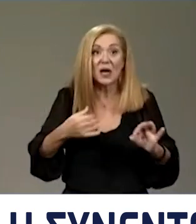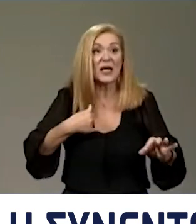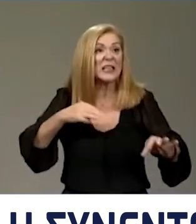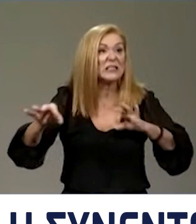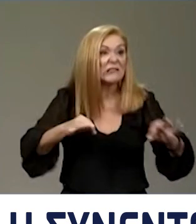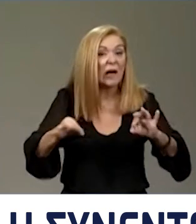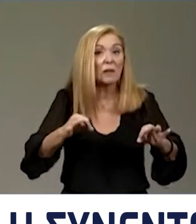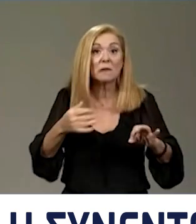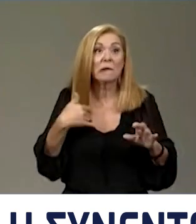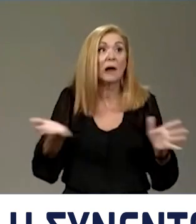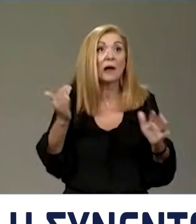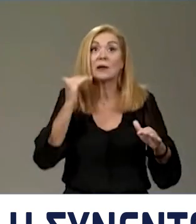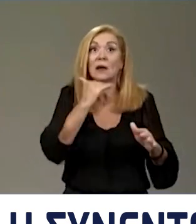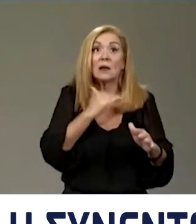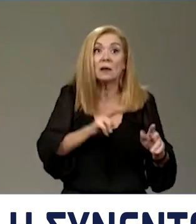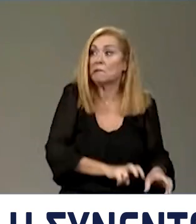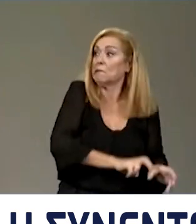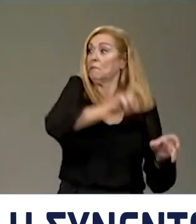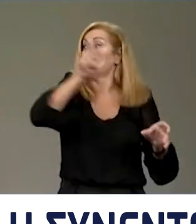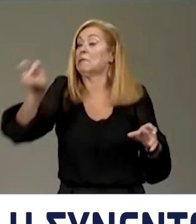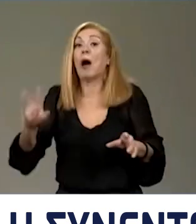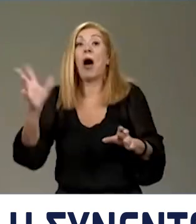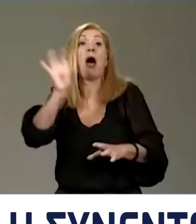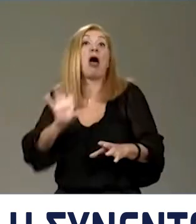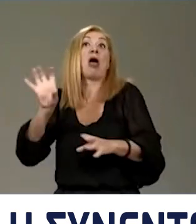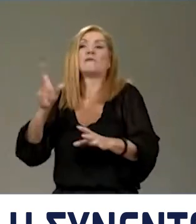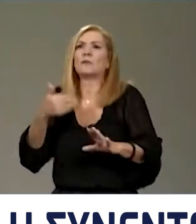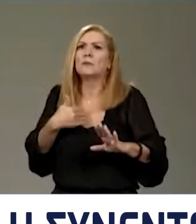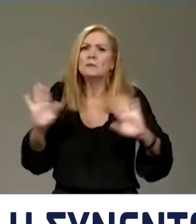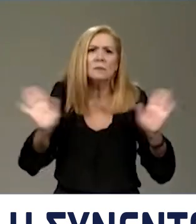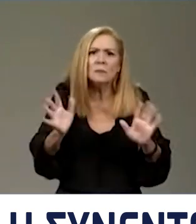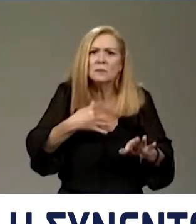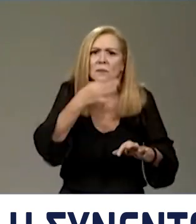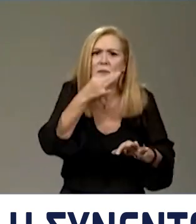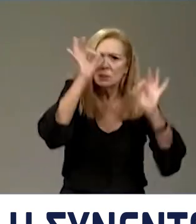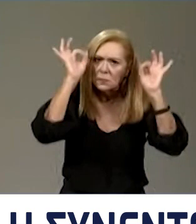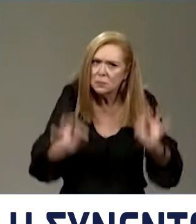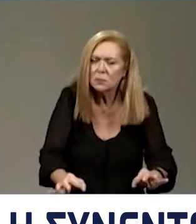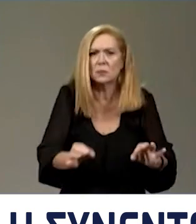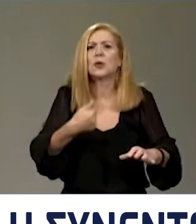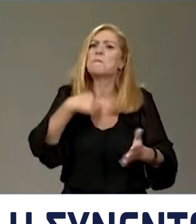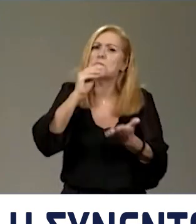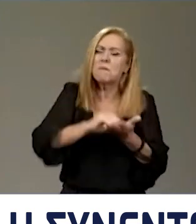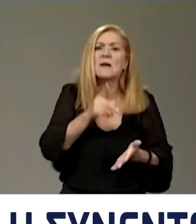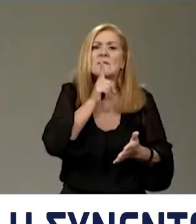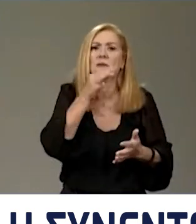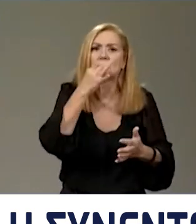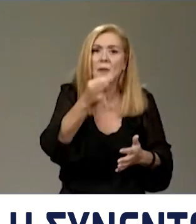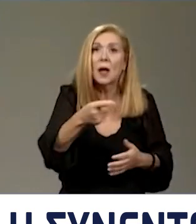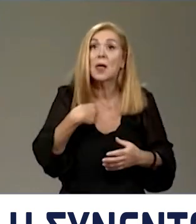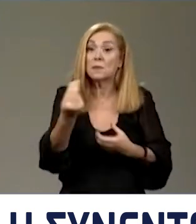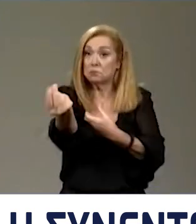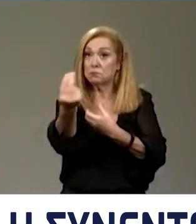απότομης μεταπήδησης σε κάποια άλλη ευρωπαϊκή θέση. Το έλεγα με απόλυτη βεβαιότητα, σας το επαναλαμβάνω και τώρα. Είμαι εκλεγμένος